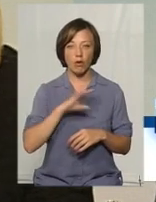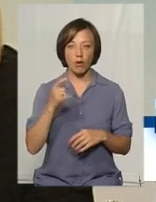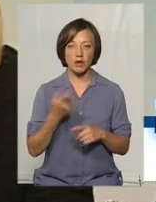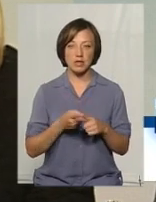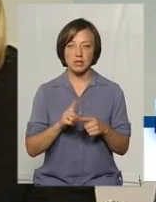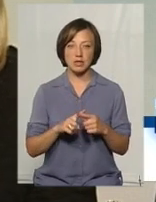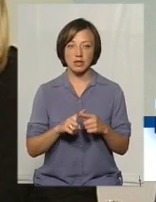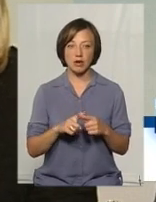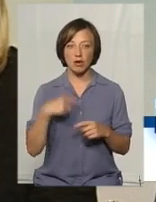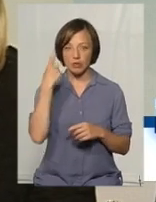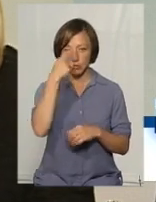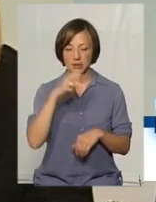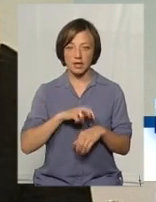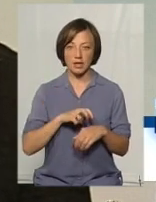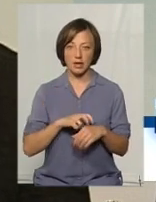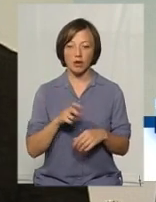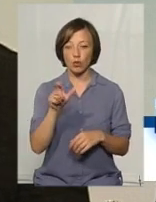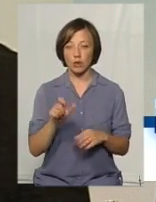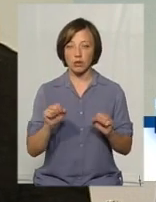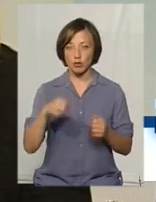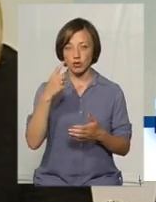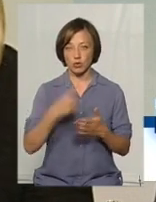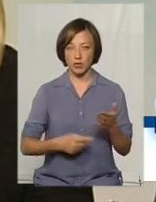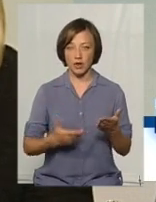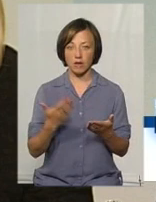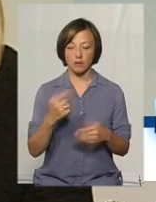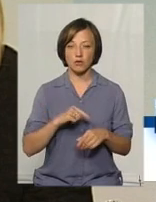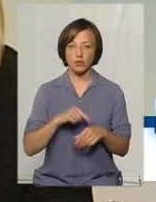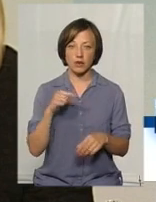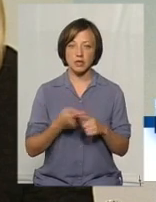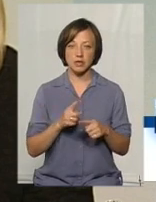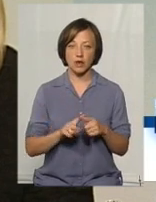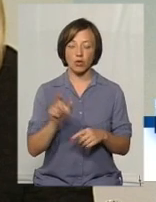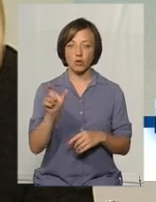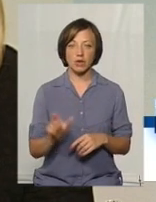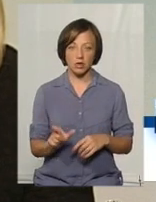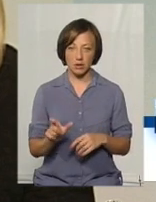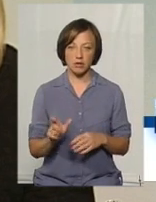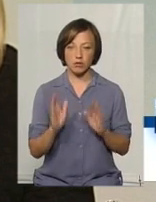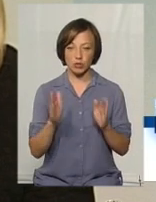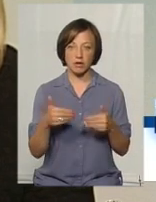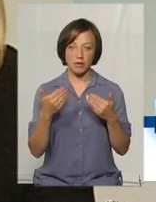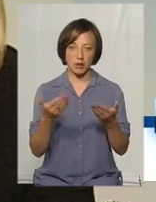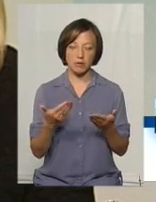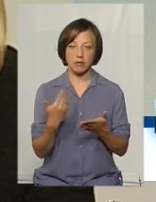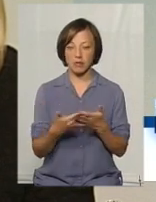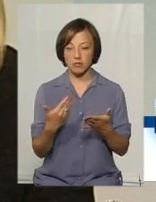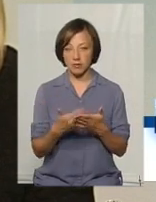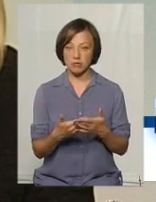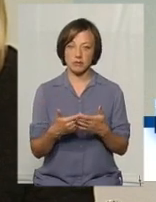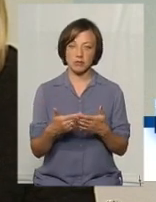знаєте, особистий лікар. Та людина, який ти можеш довіритися. Якщо ви відчуваєте, що ця людина буде вам як наставником,